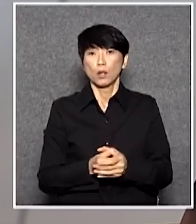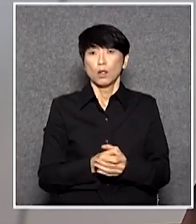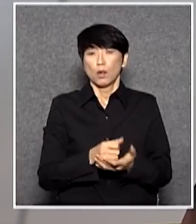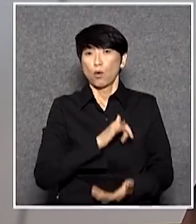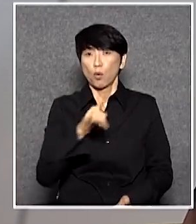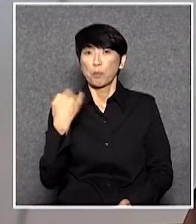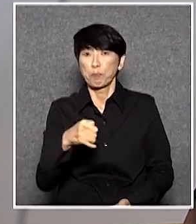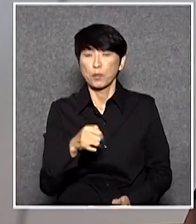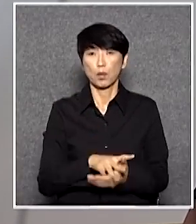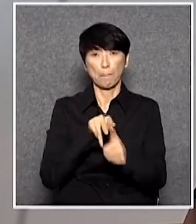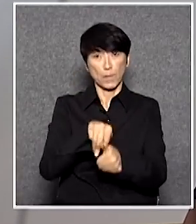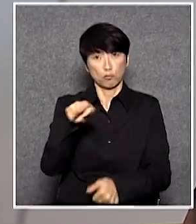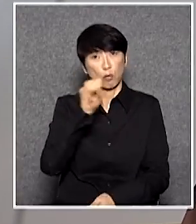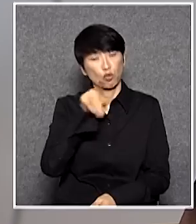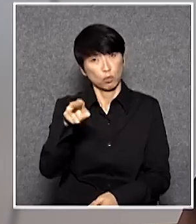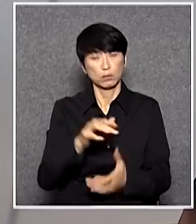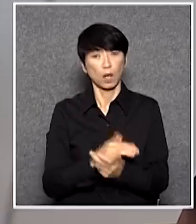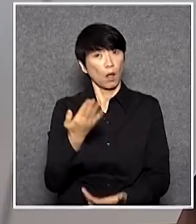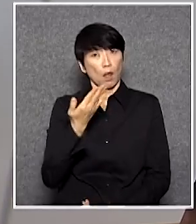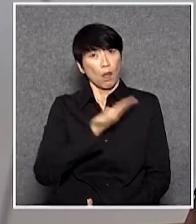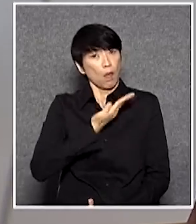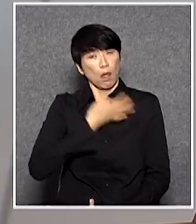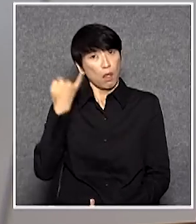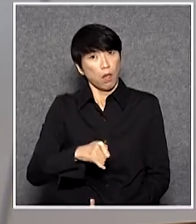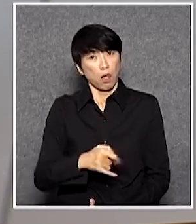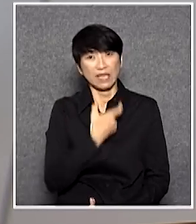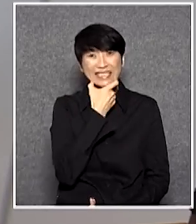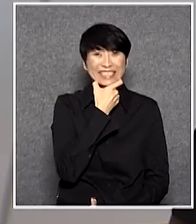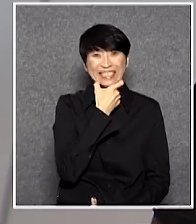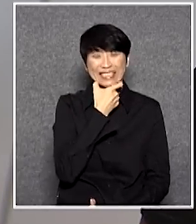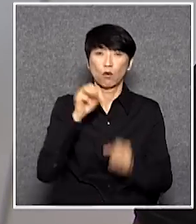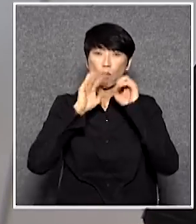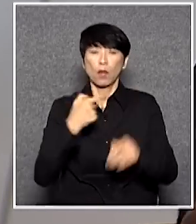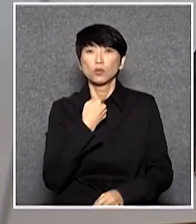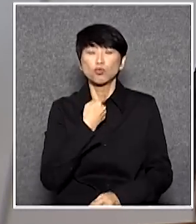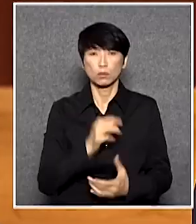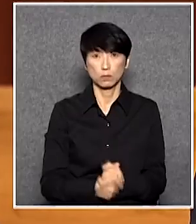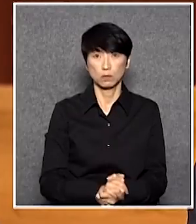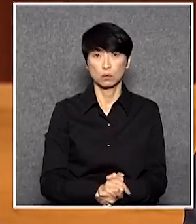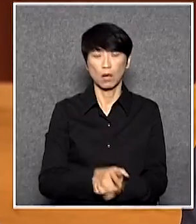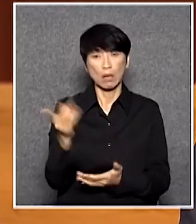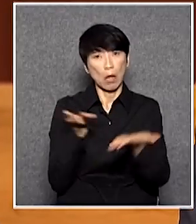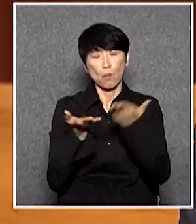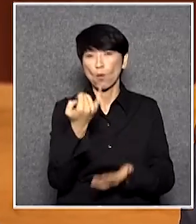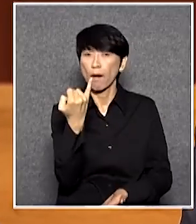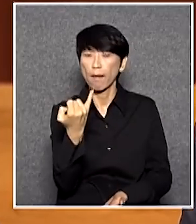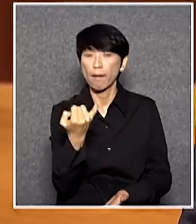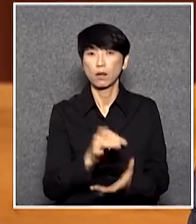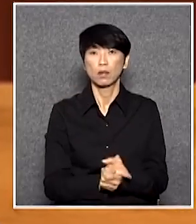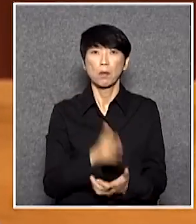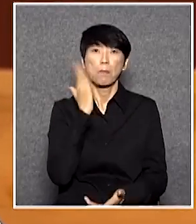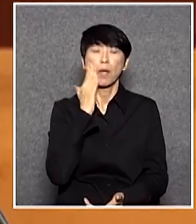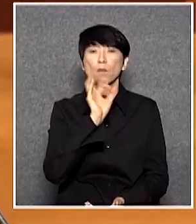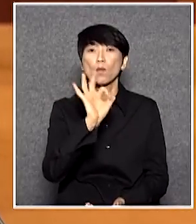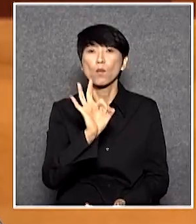迫給我問他真是忍不住要笑忍不住要叫你有沒有這麼沒禮貌的特首不給面子你 我說